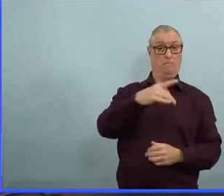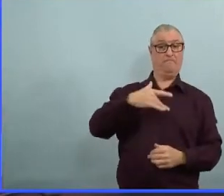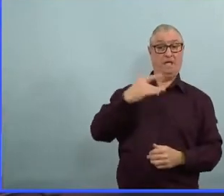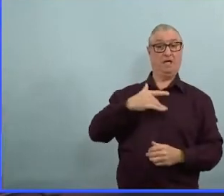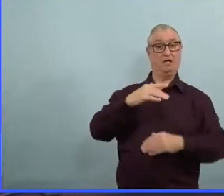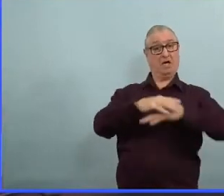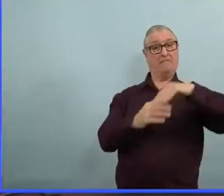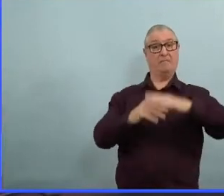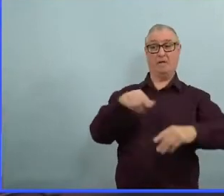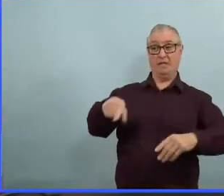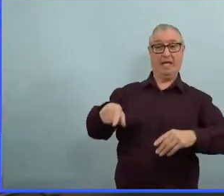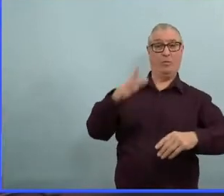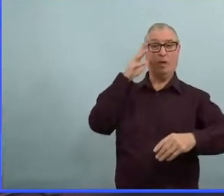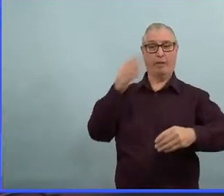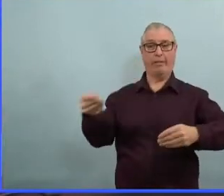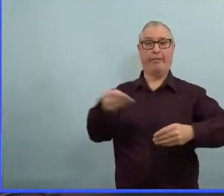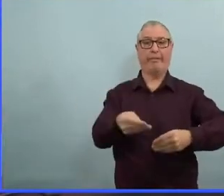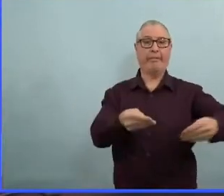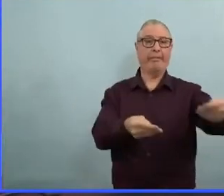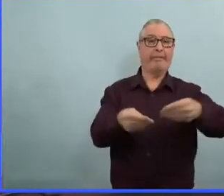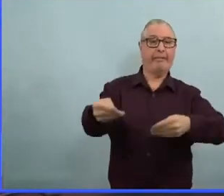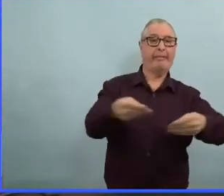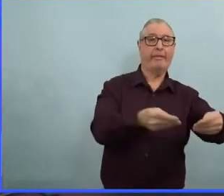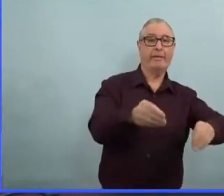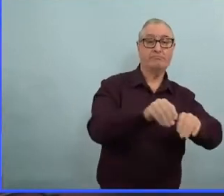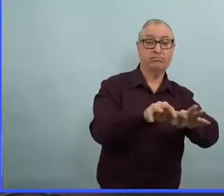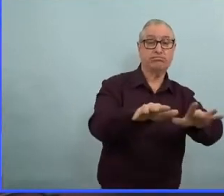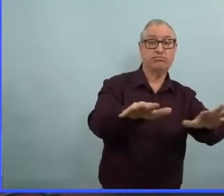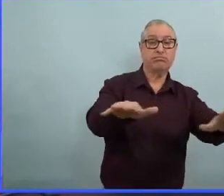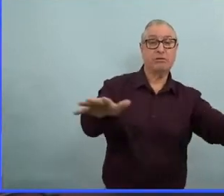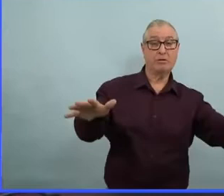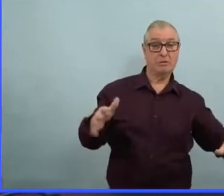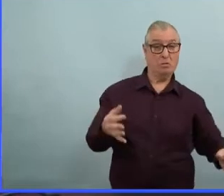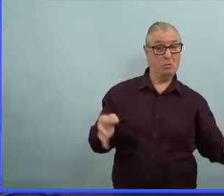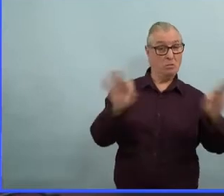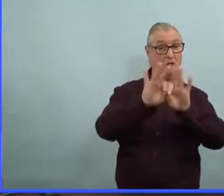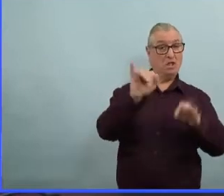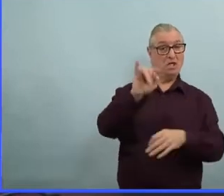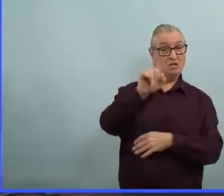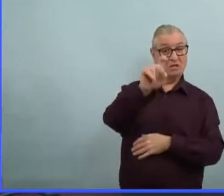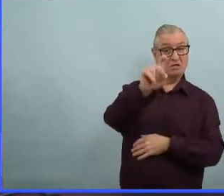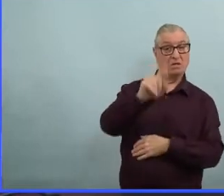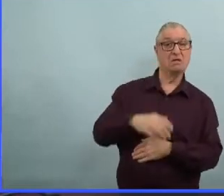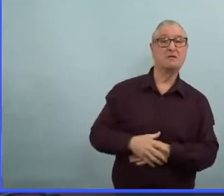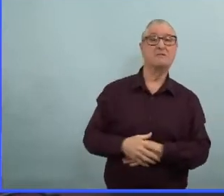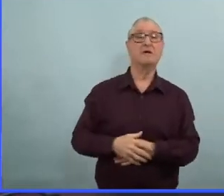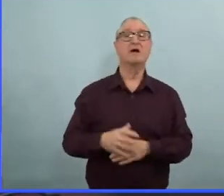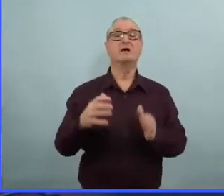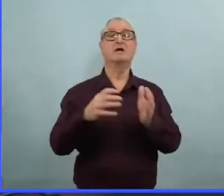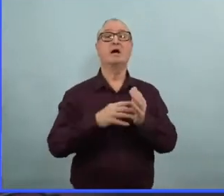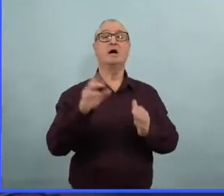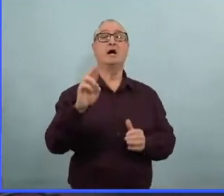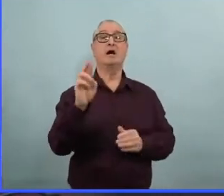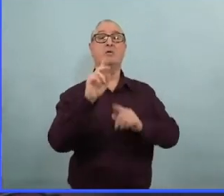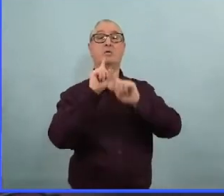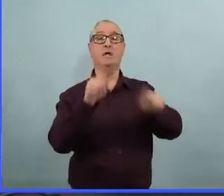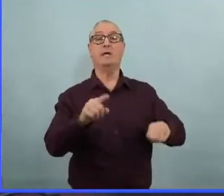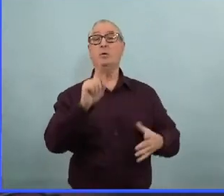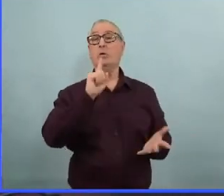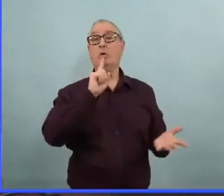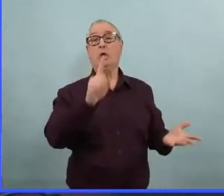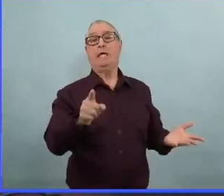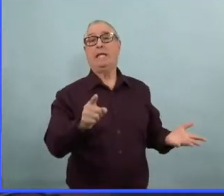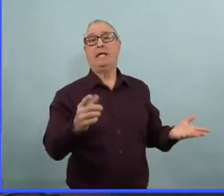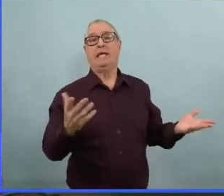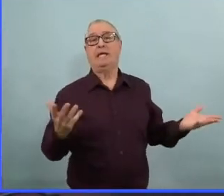été à risque pour de nombreuses choses. Chaque saison de maladies respiratoires, par exemple, ils sont à risque. Ils vont être à risque si on a un nouveau variant.